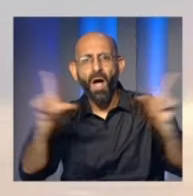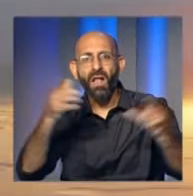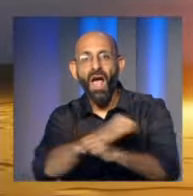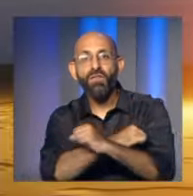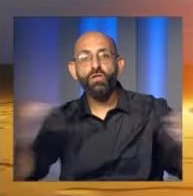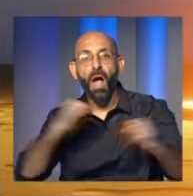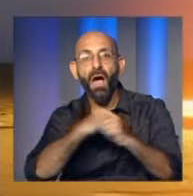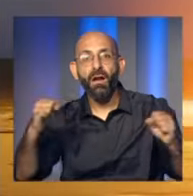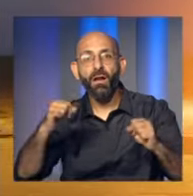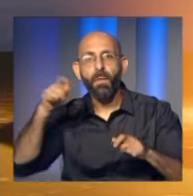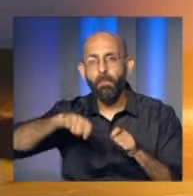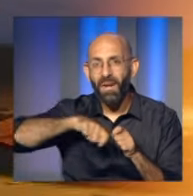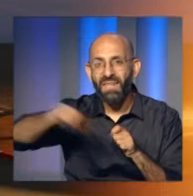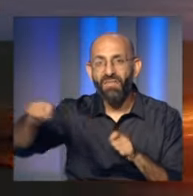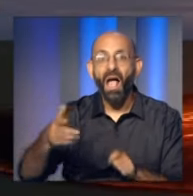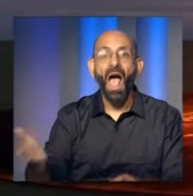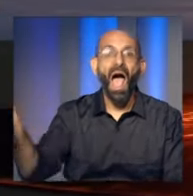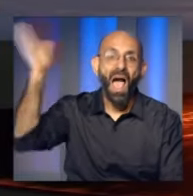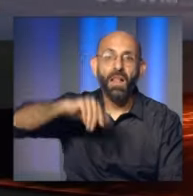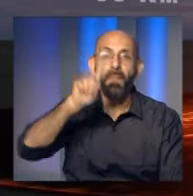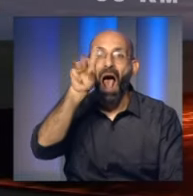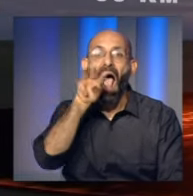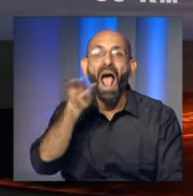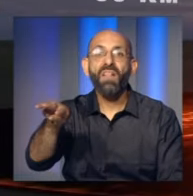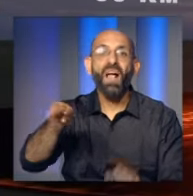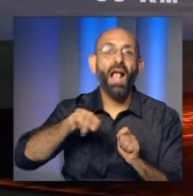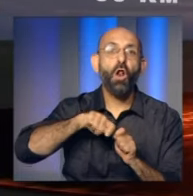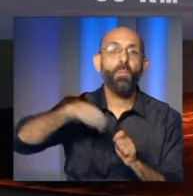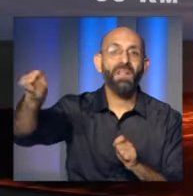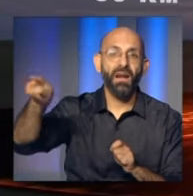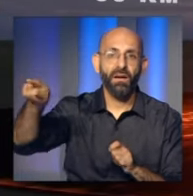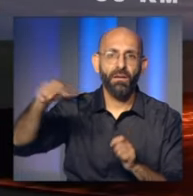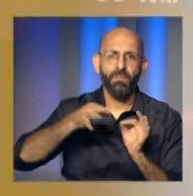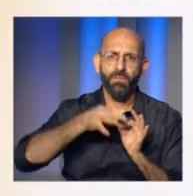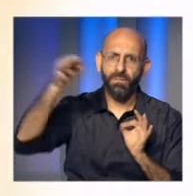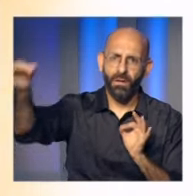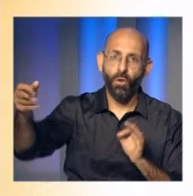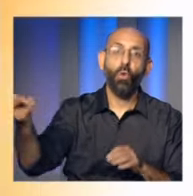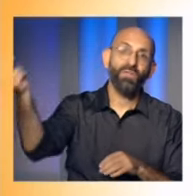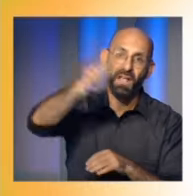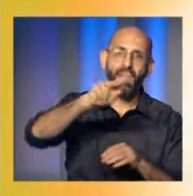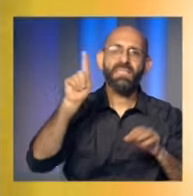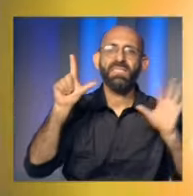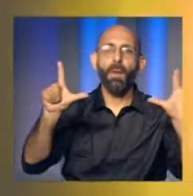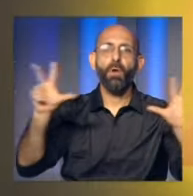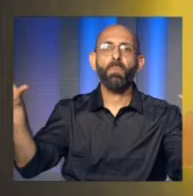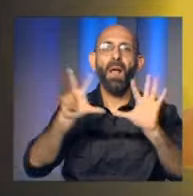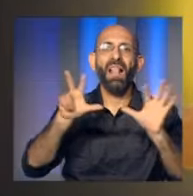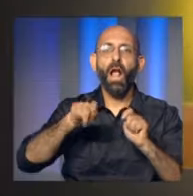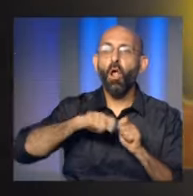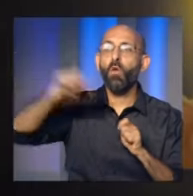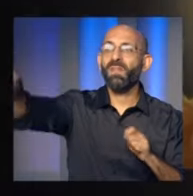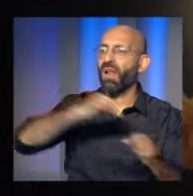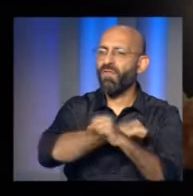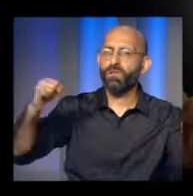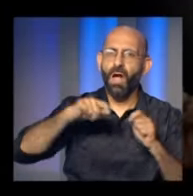كيلومترا وكان الضوء المنبعث من الانفجار مرئيا على مسافة أكثر من ألف كيلومتر وفي قارية